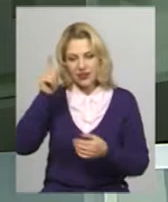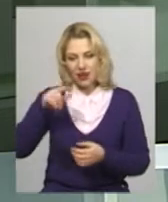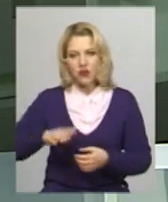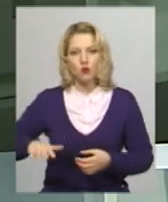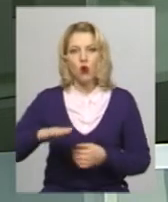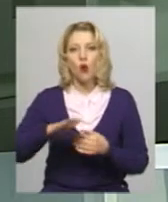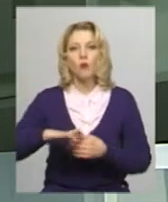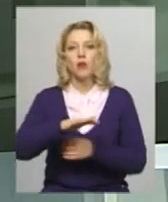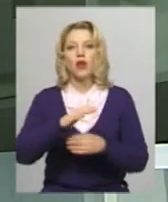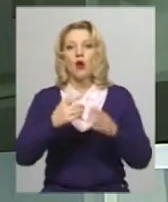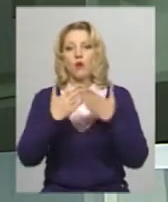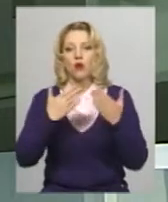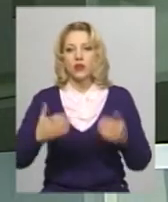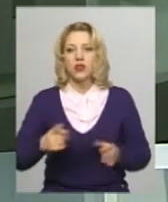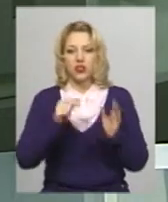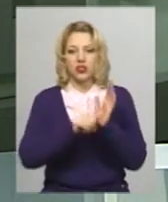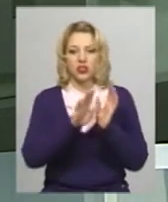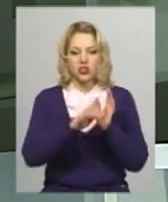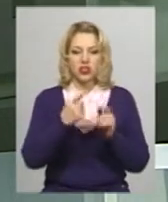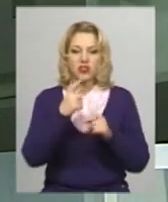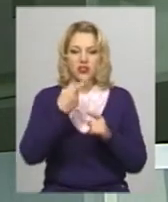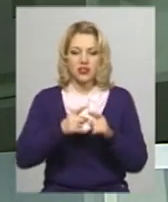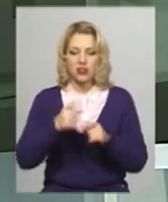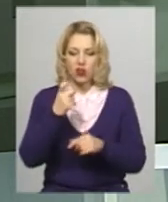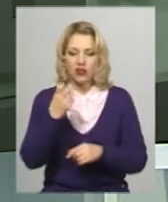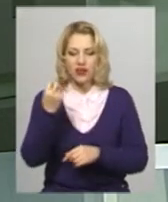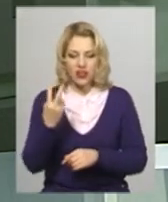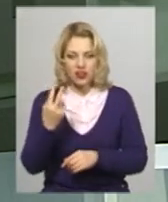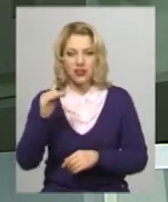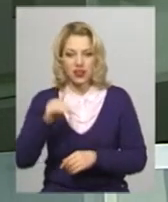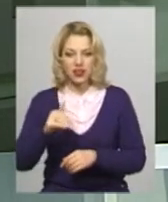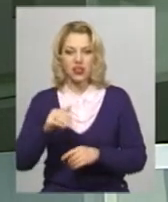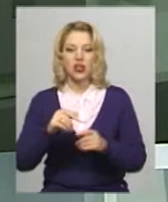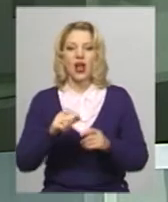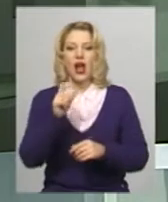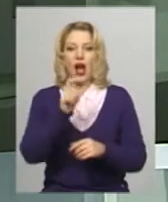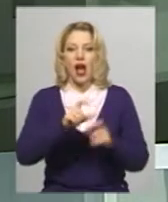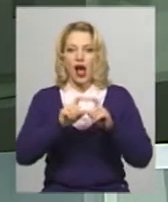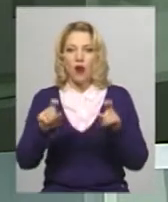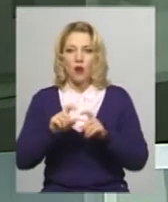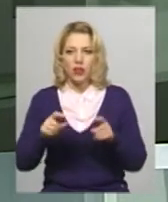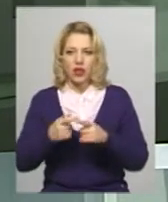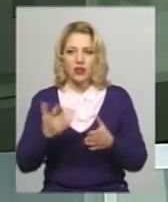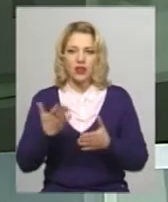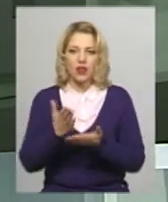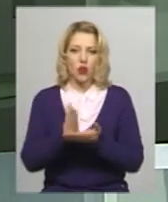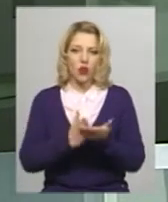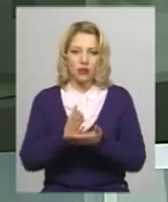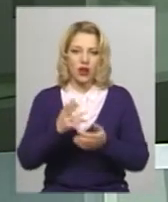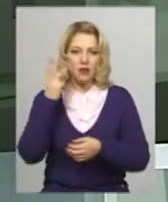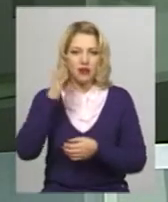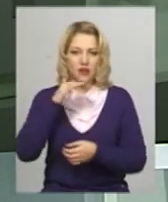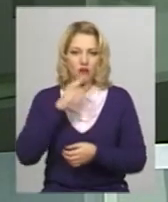64 тисячі зі 112 тисяч абонентів, котрих обслуговує міське комунальне підприємство «Хмельницькводоканал»,